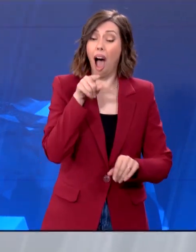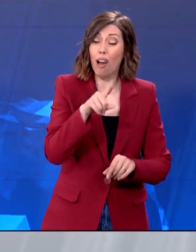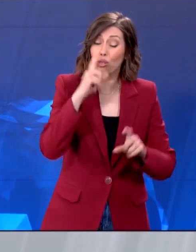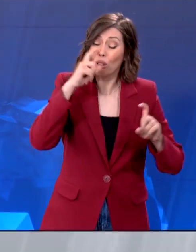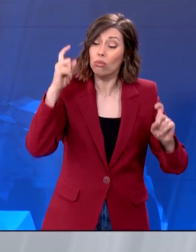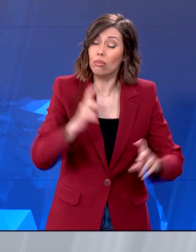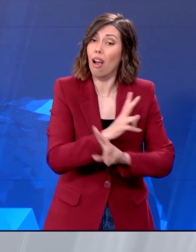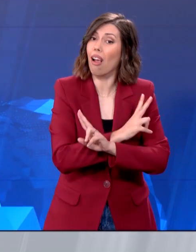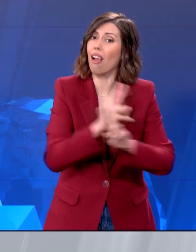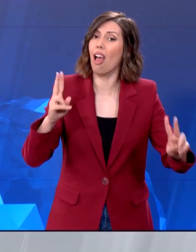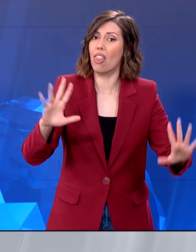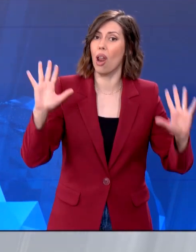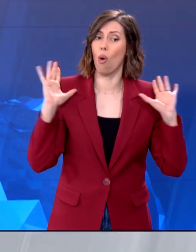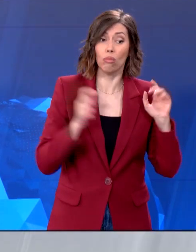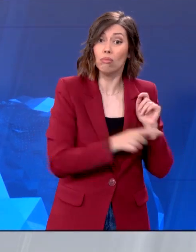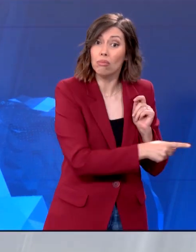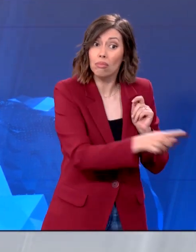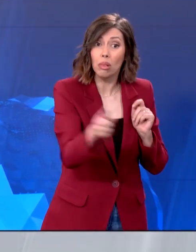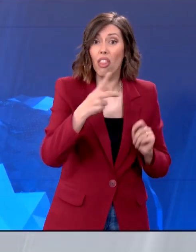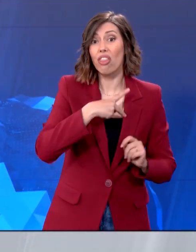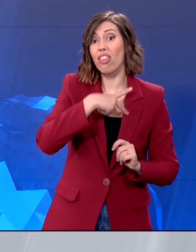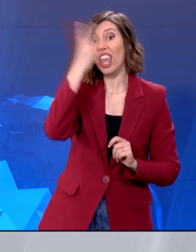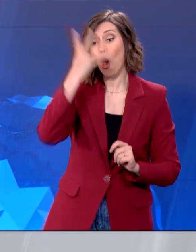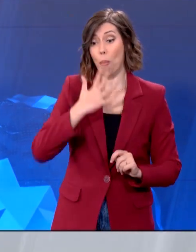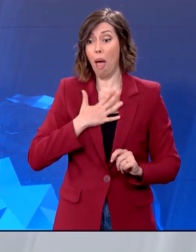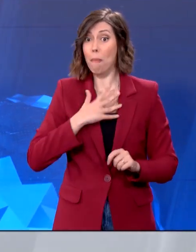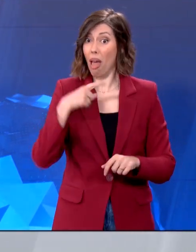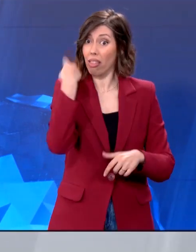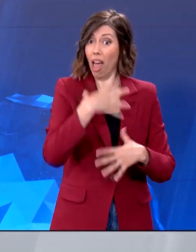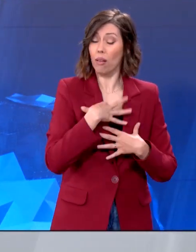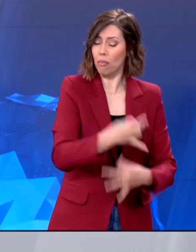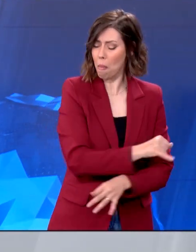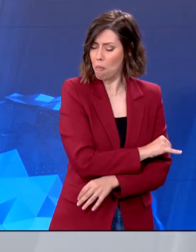καμία το δικαίωμα να μιλάει εξ ονόματός μου.